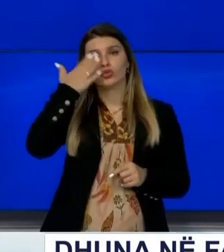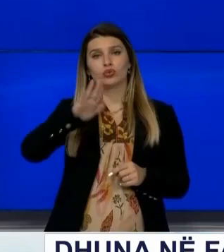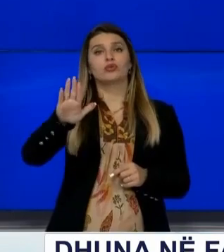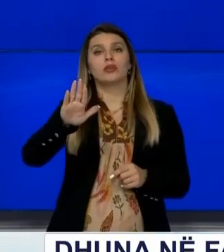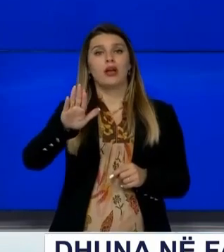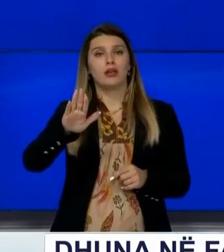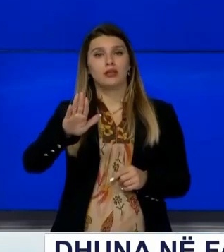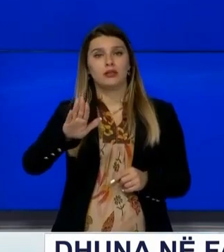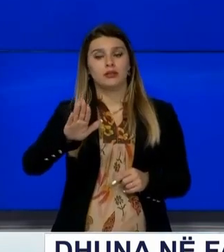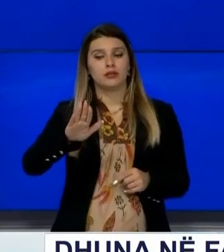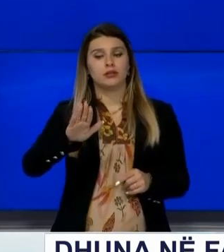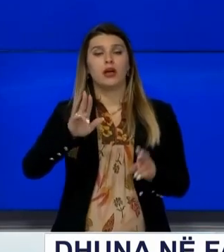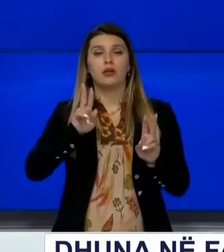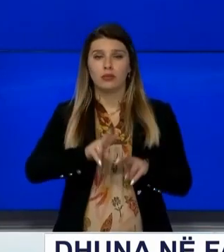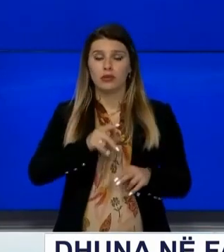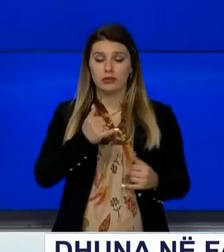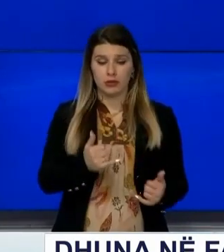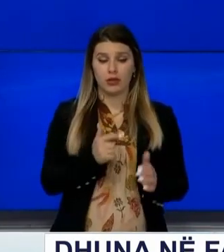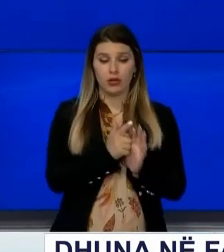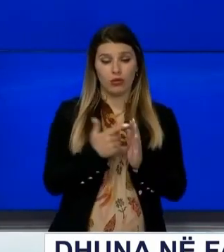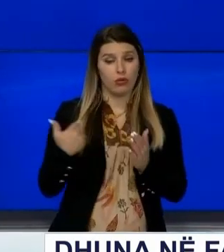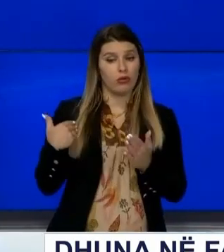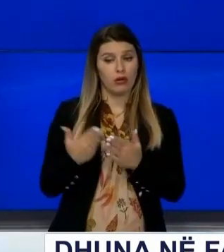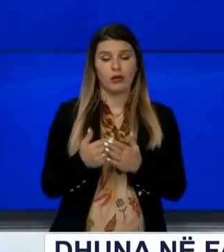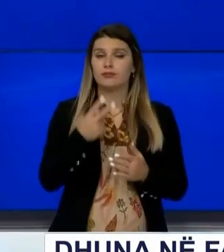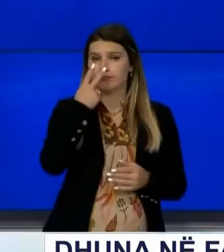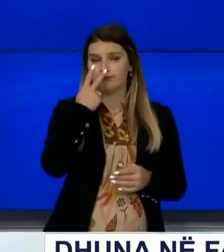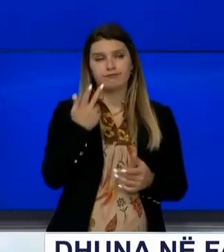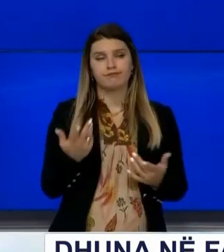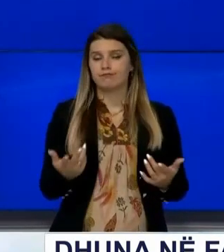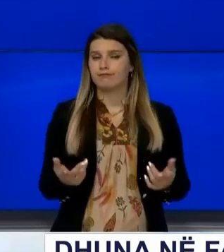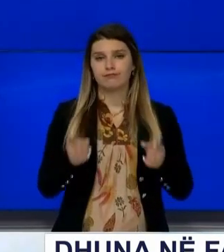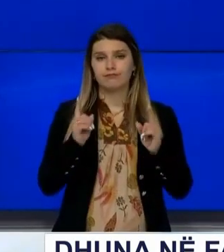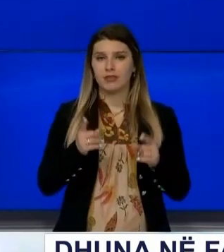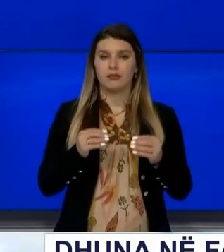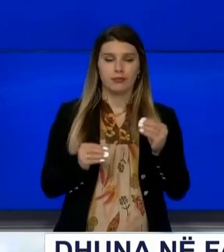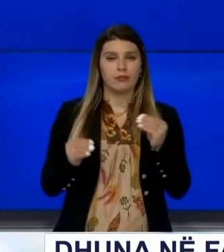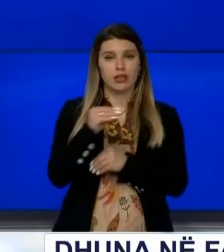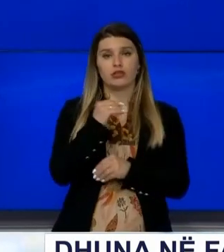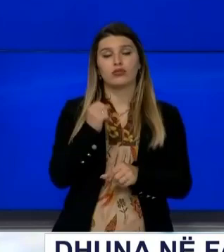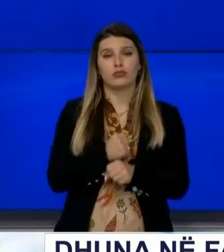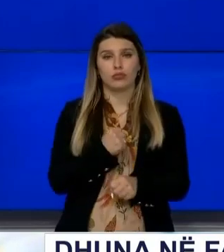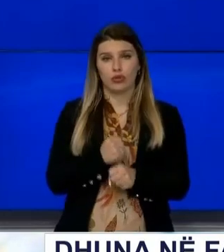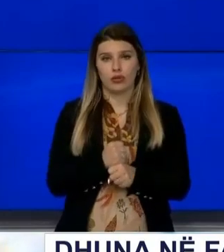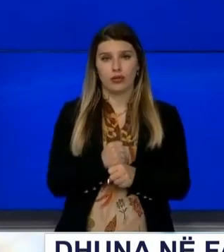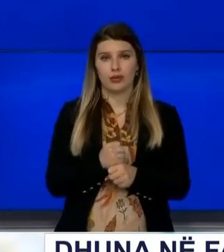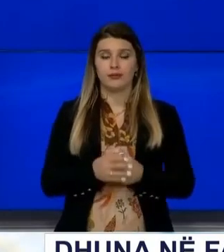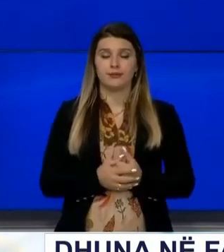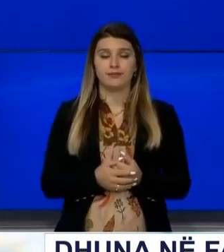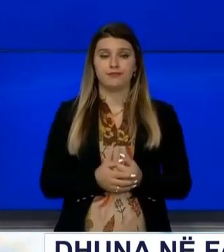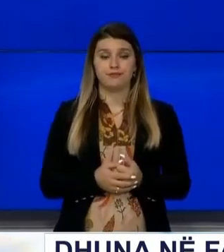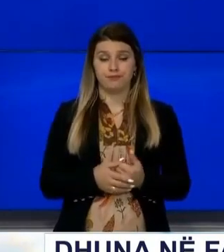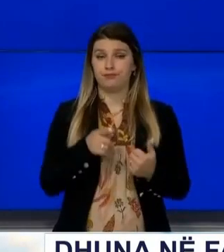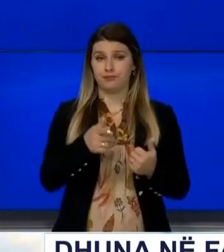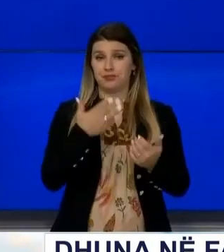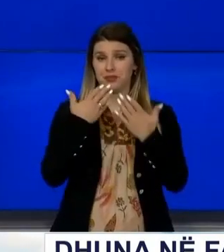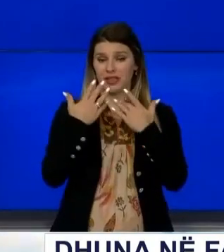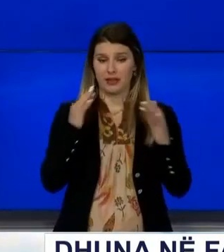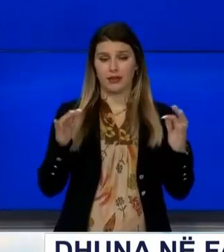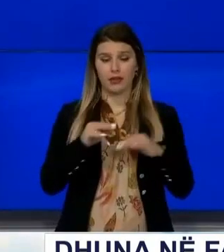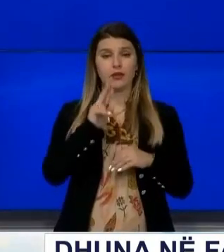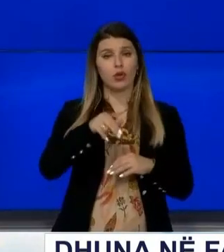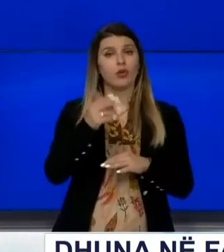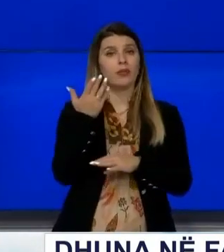periuda e fundit Të regon që ne do duhet të rrisim angajimin të përkushtimin ton Në këtë rrez morën pjesë edhe